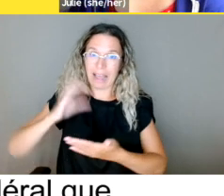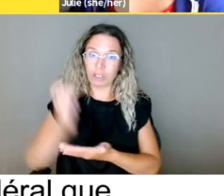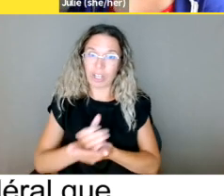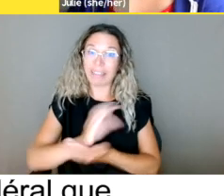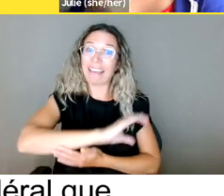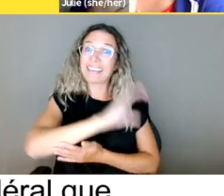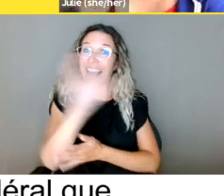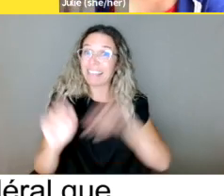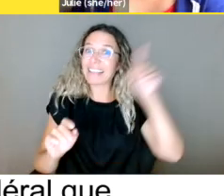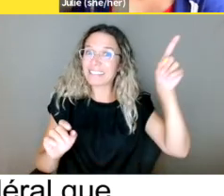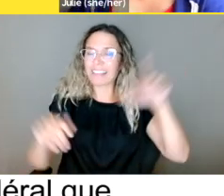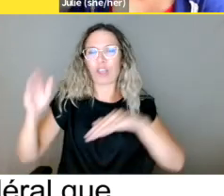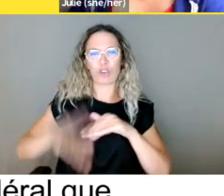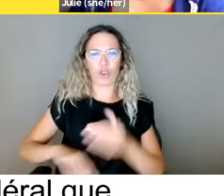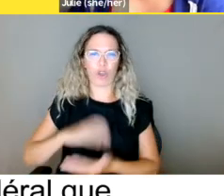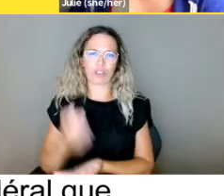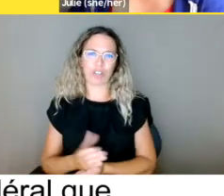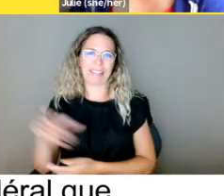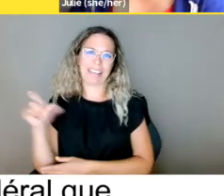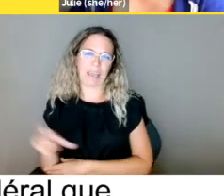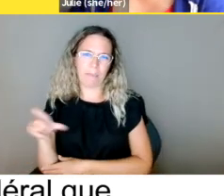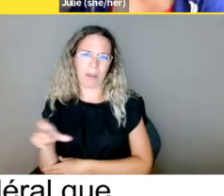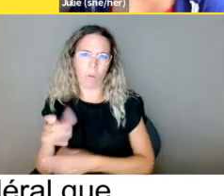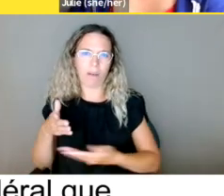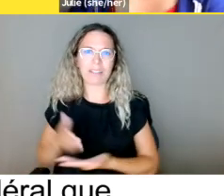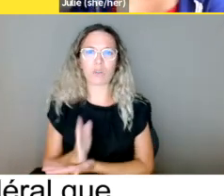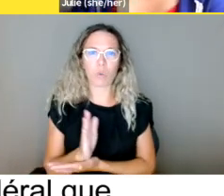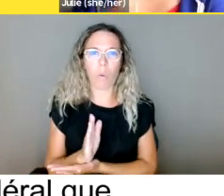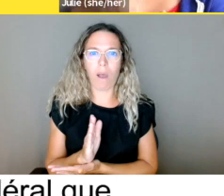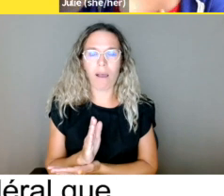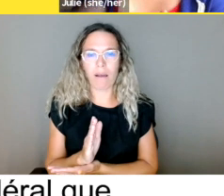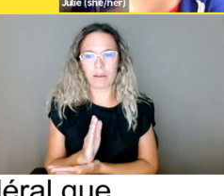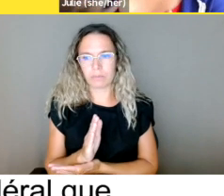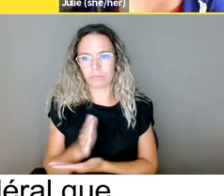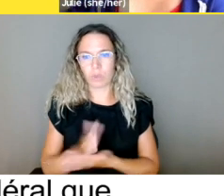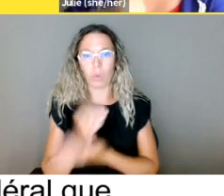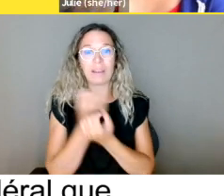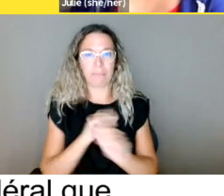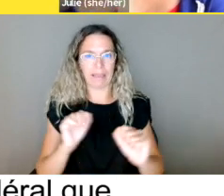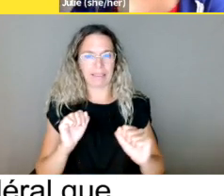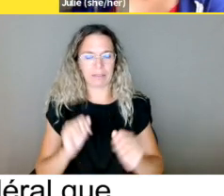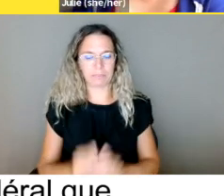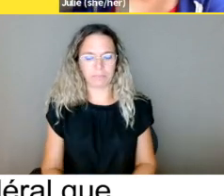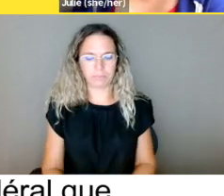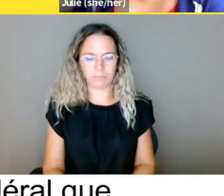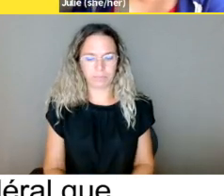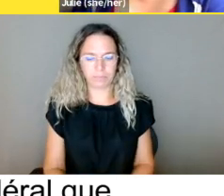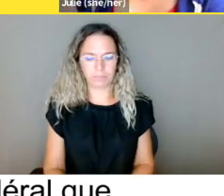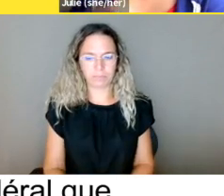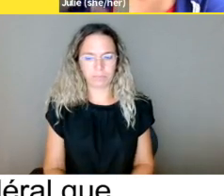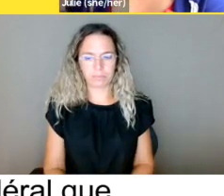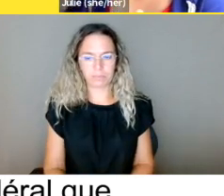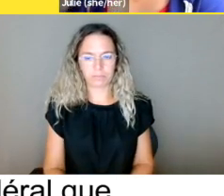C'est parce que c'est beaucoup plus facile de déposer une plainte en utilisant la Charte canadienne